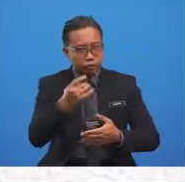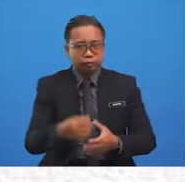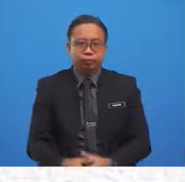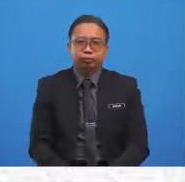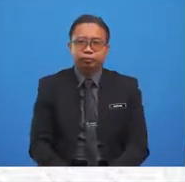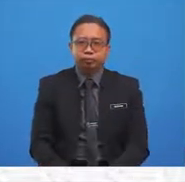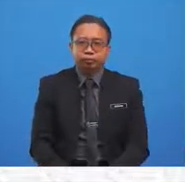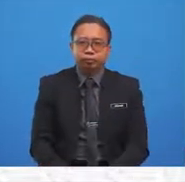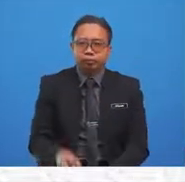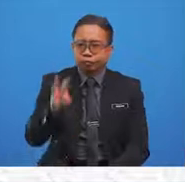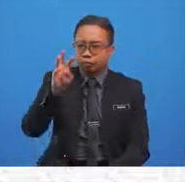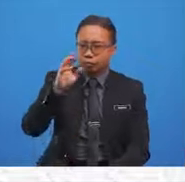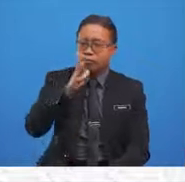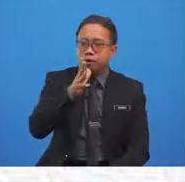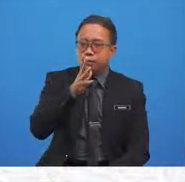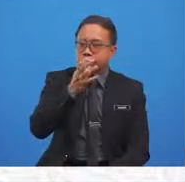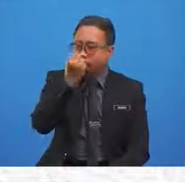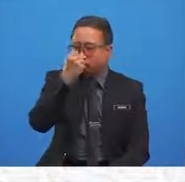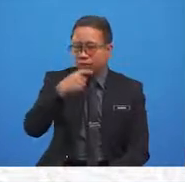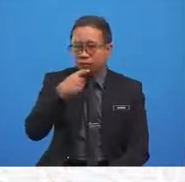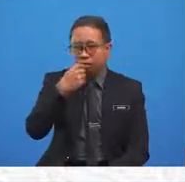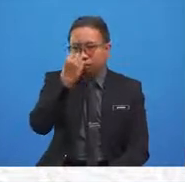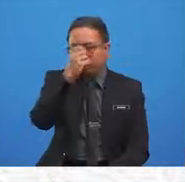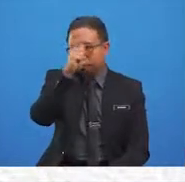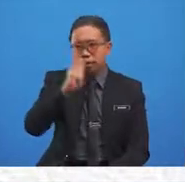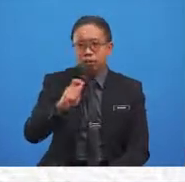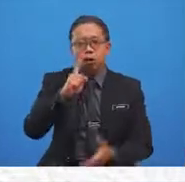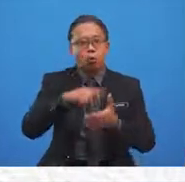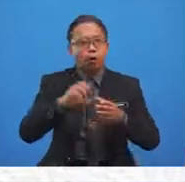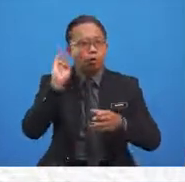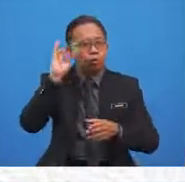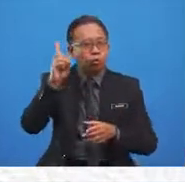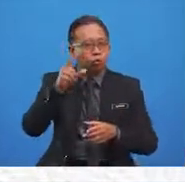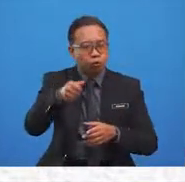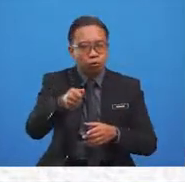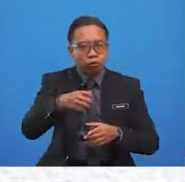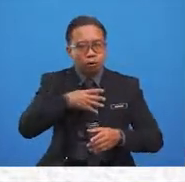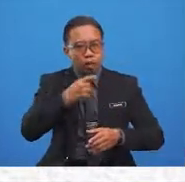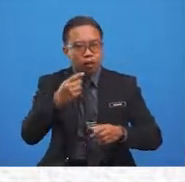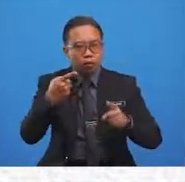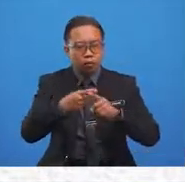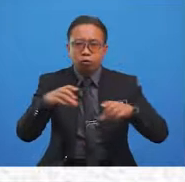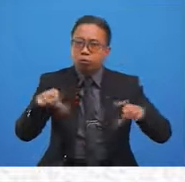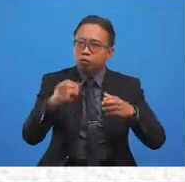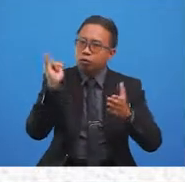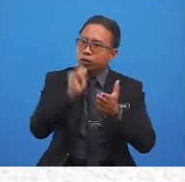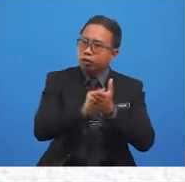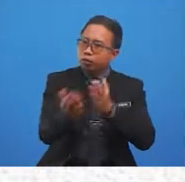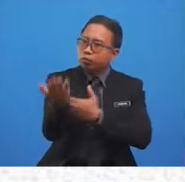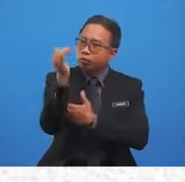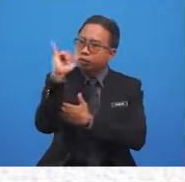Mama asks, what would you love to do this morning, children? Mama,